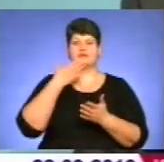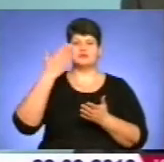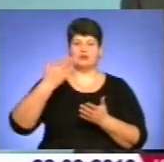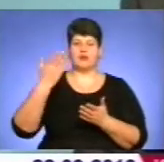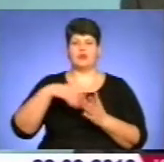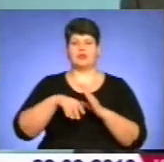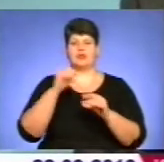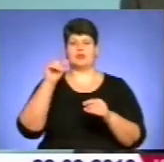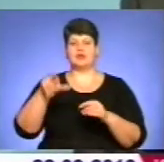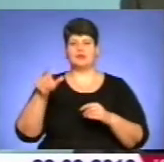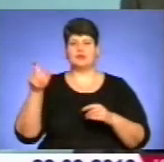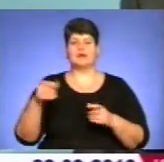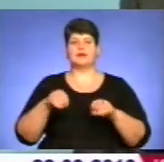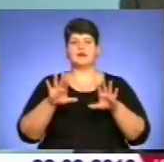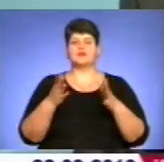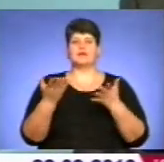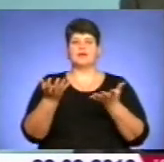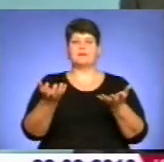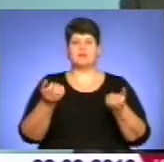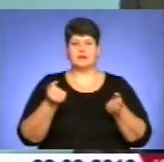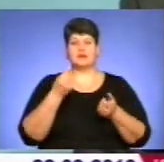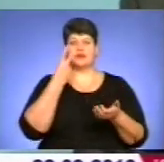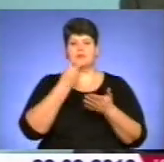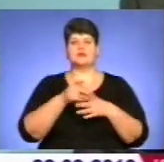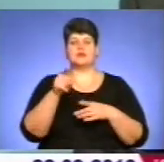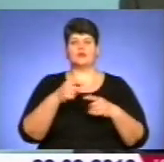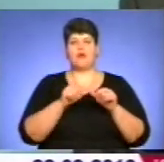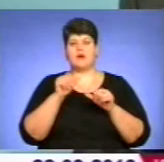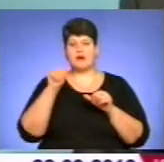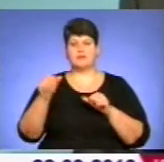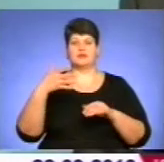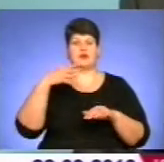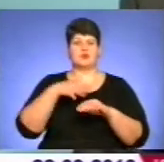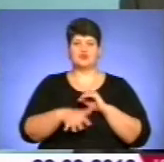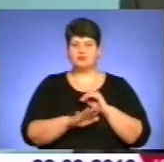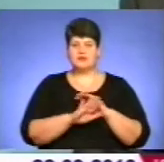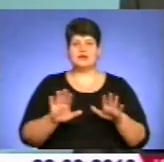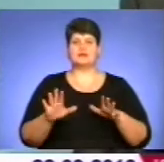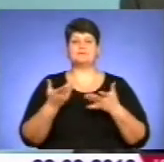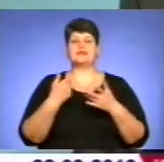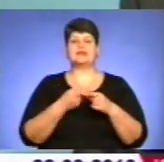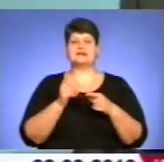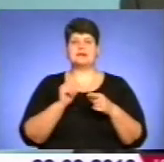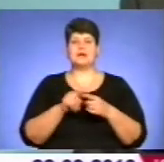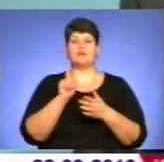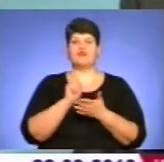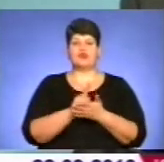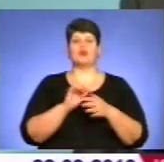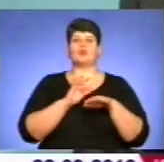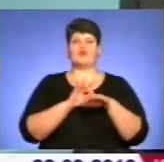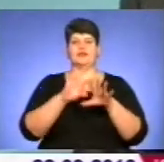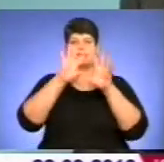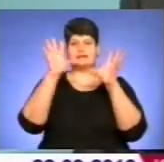вони підтримують, незважаючи на деякі непорозуміння. Все-таки повстанкування такої річниці повинна проводитися на